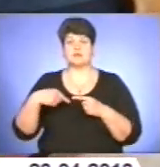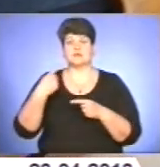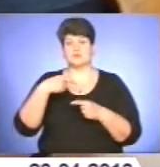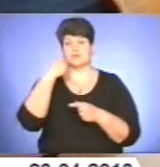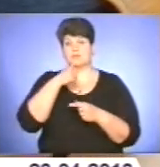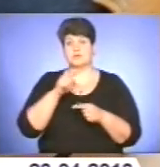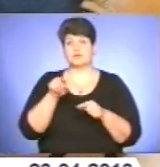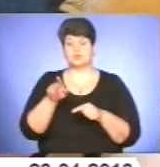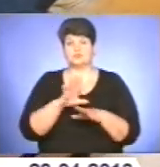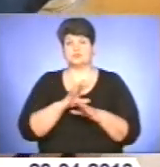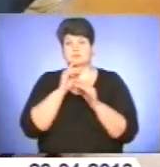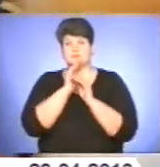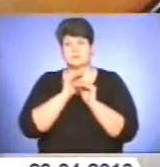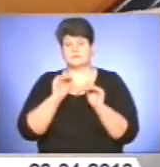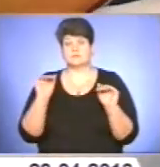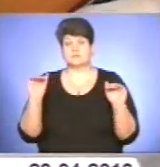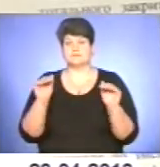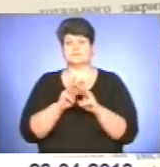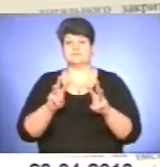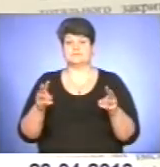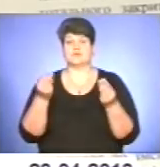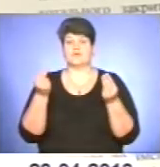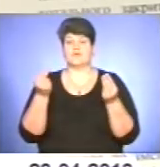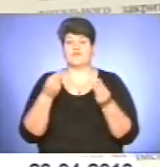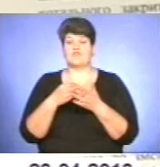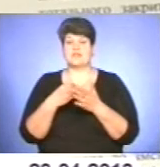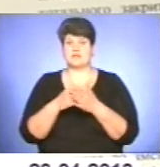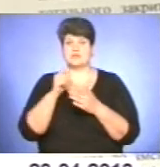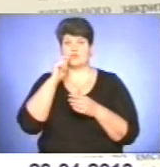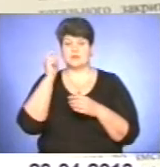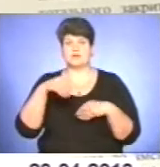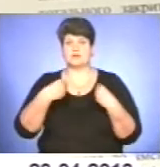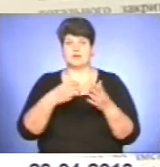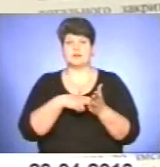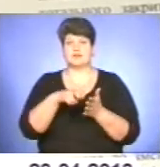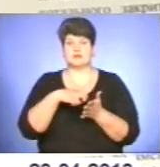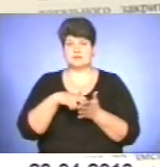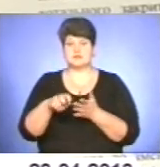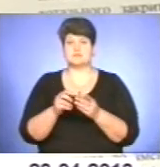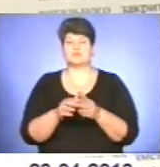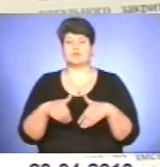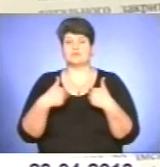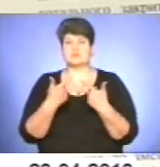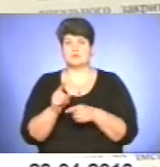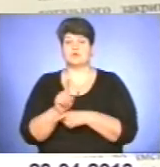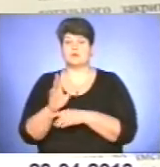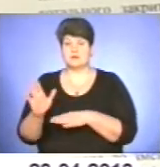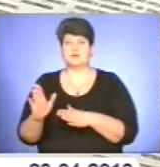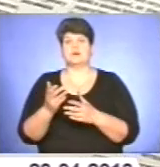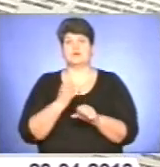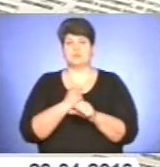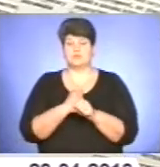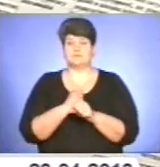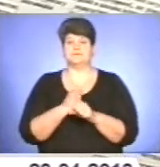значно тихіше. Міністерство фінансів України надіслало листа з пропозиціями оптимізації роботи закладів культури